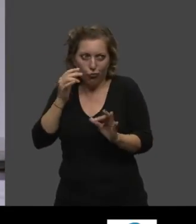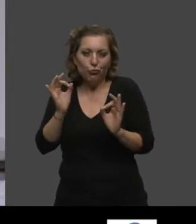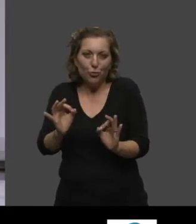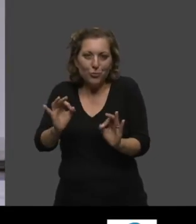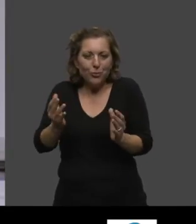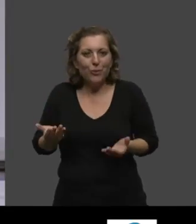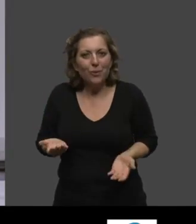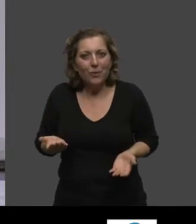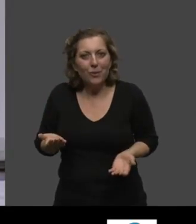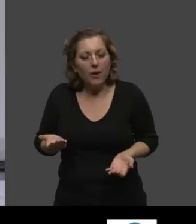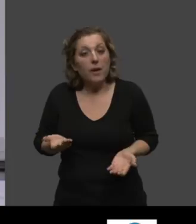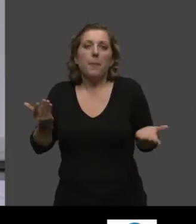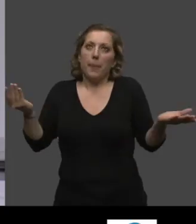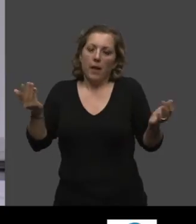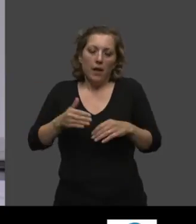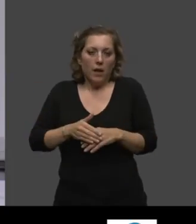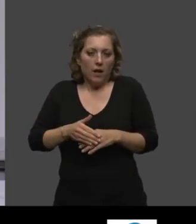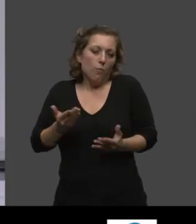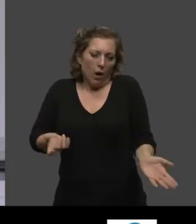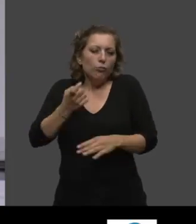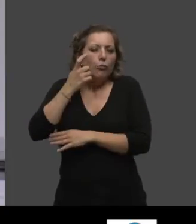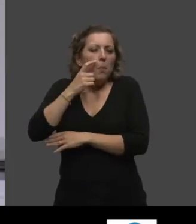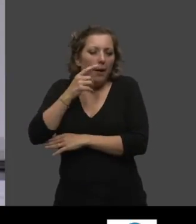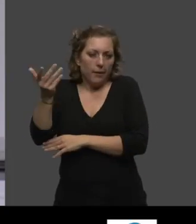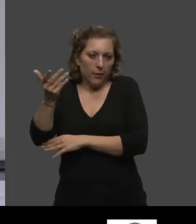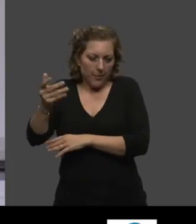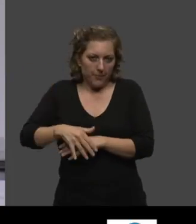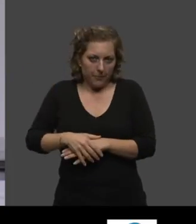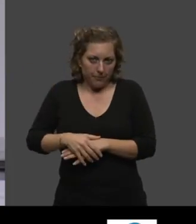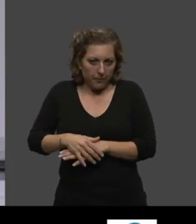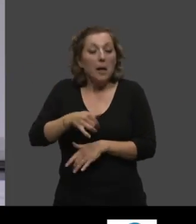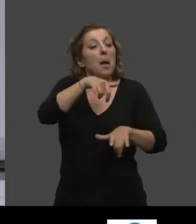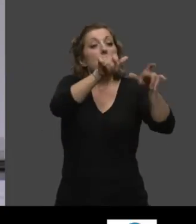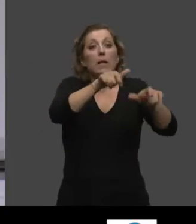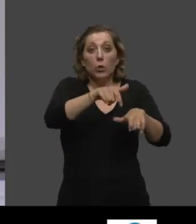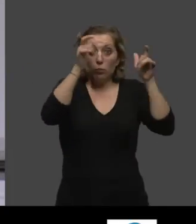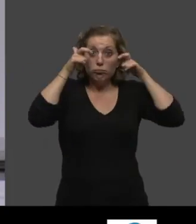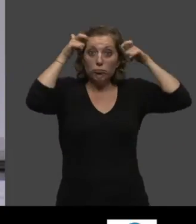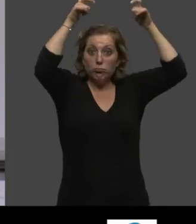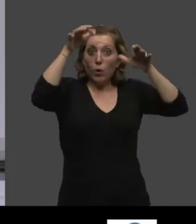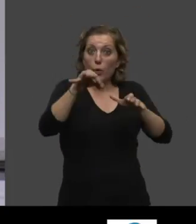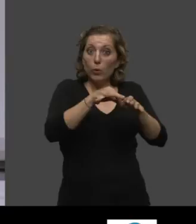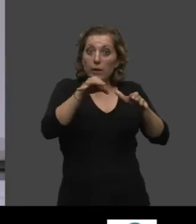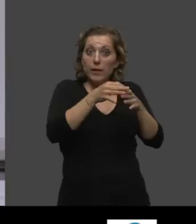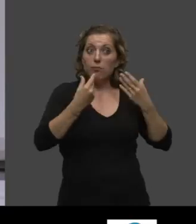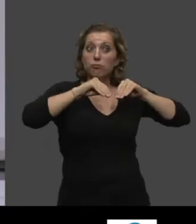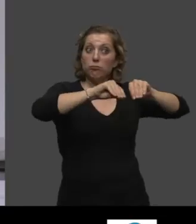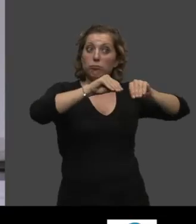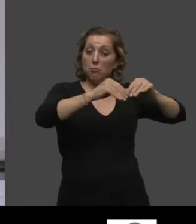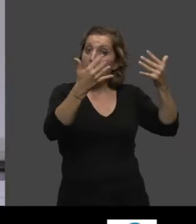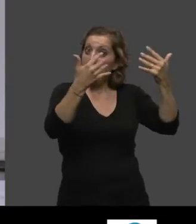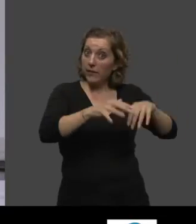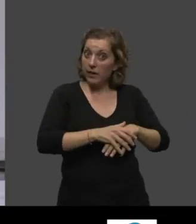crois que... Alors, ce que je remarque, c'est que les cuisiniers qui sortent de chez nous, ils ont